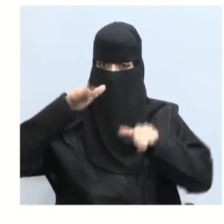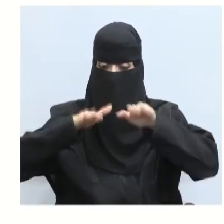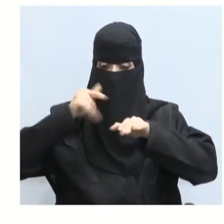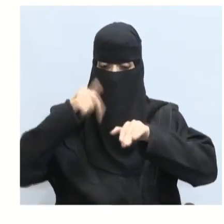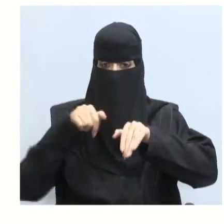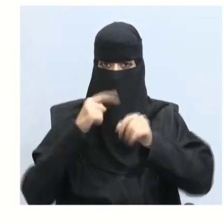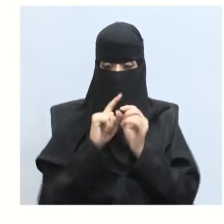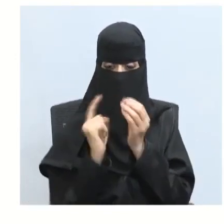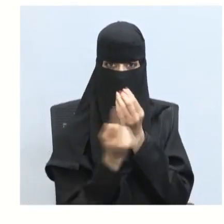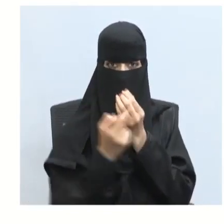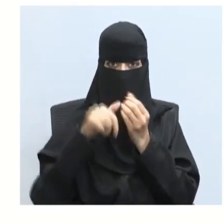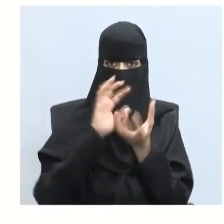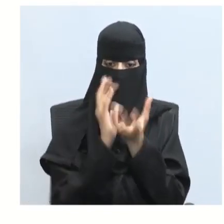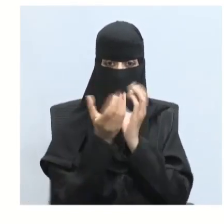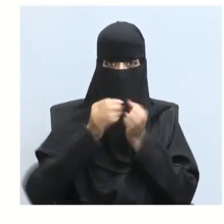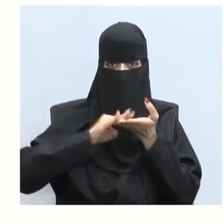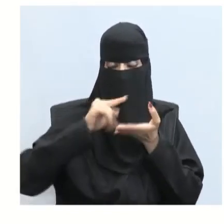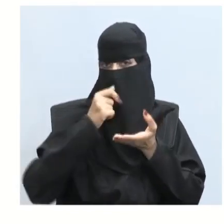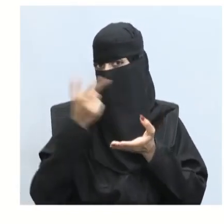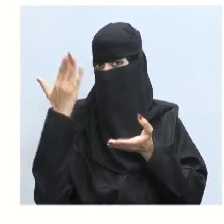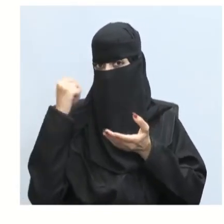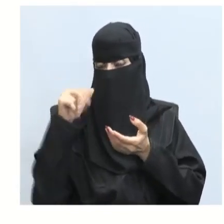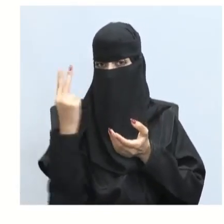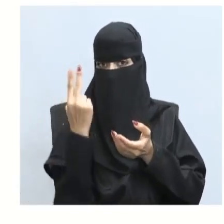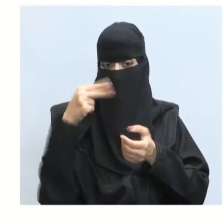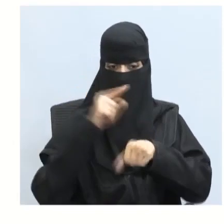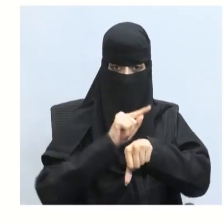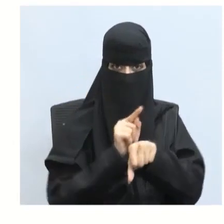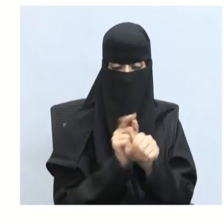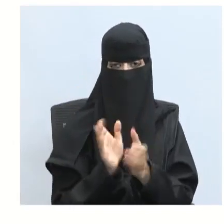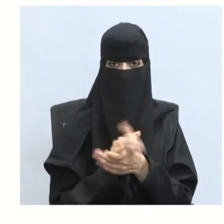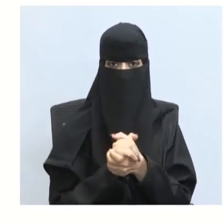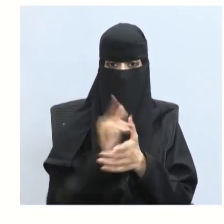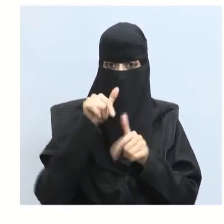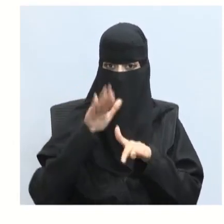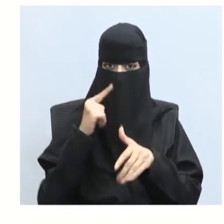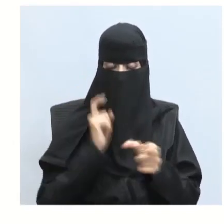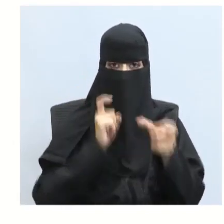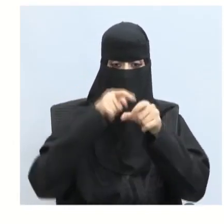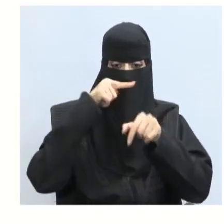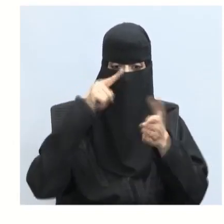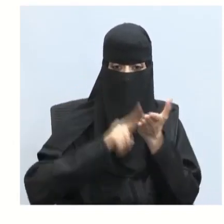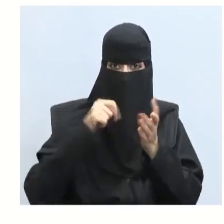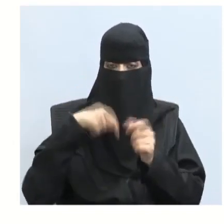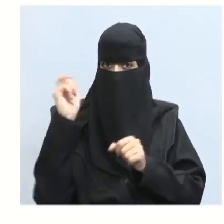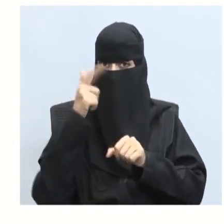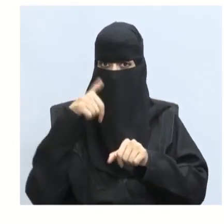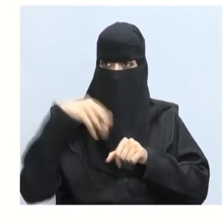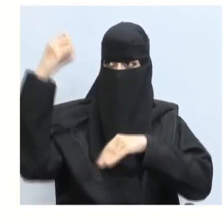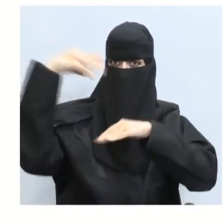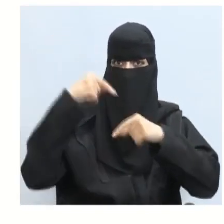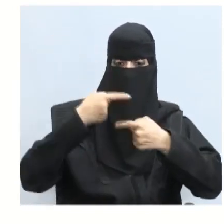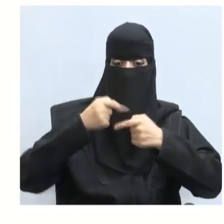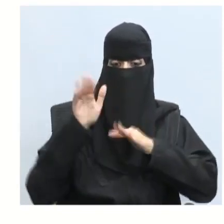قطر الأرض وليس كما كانت 22 دقيقة أيضا توصل إلى أن سرعة الضوء